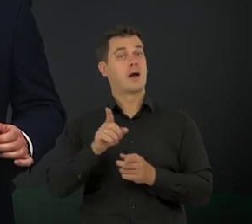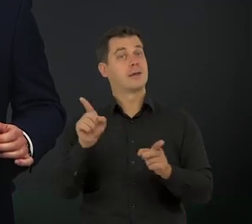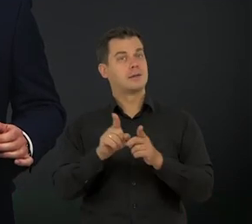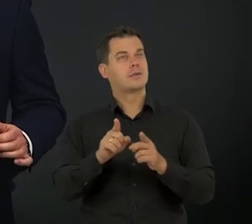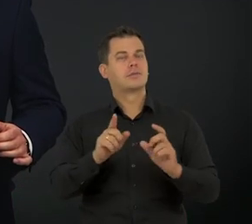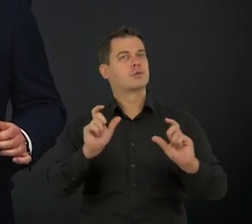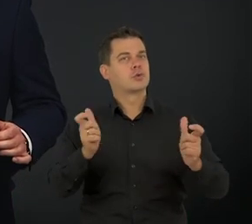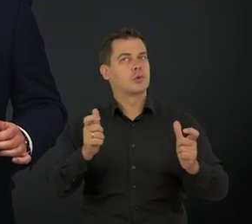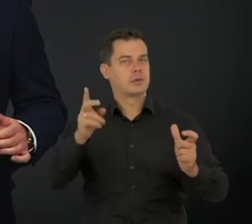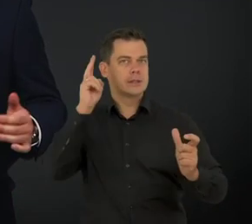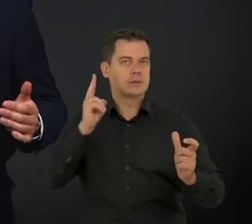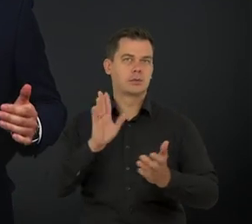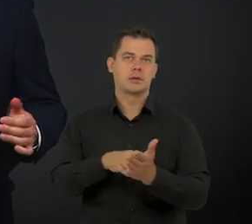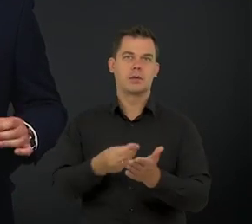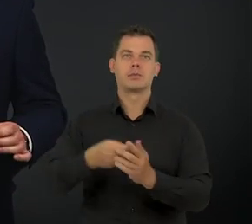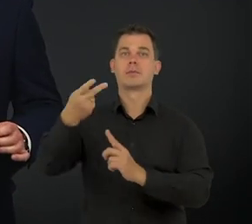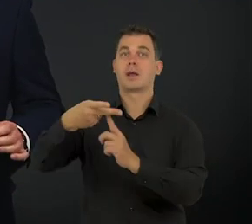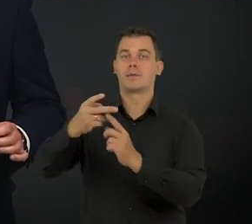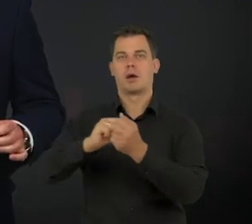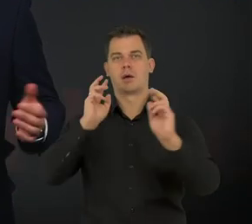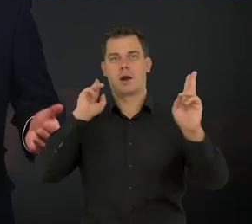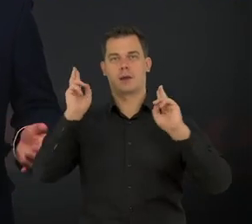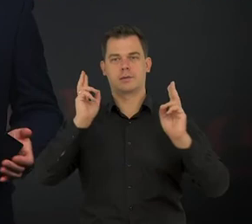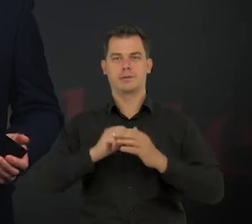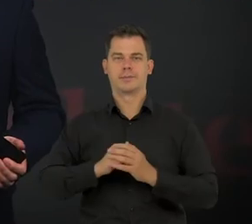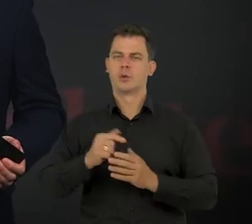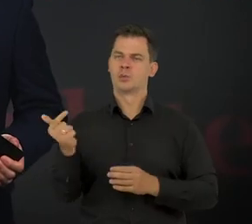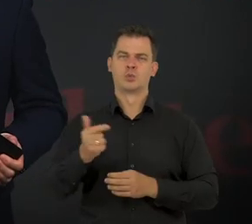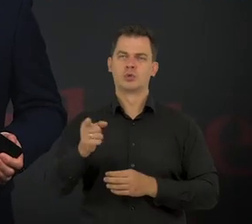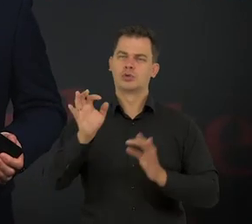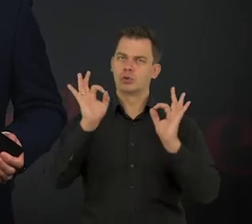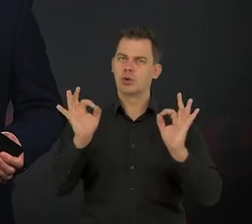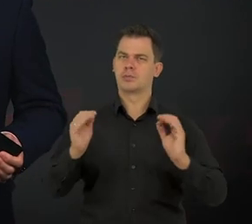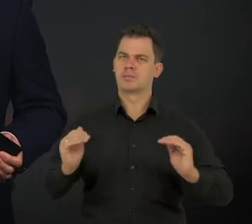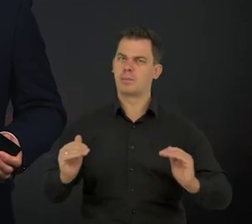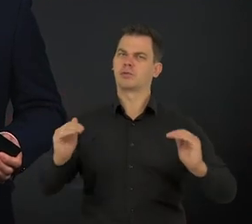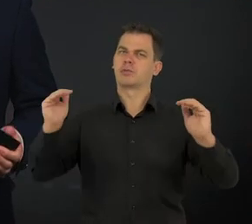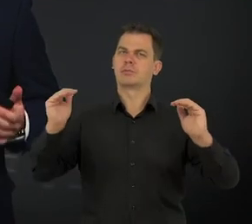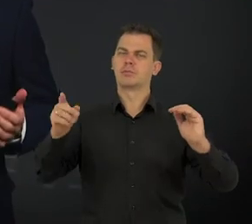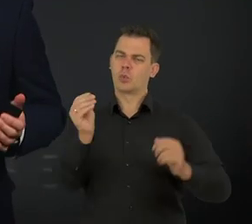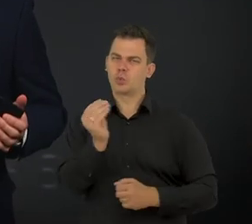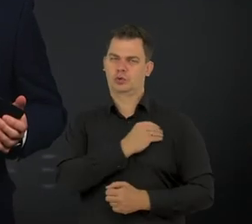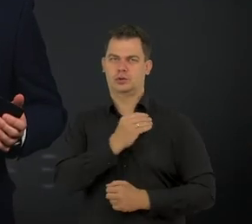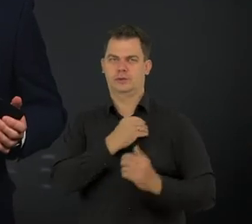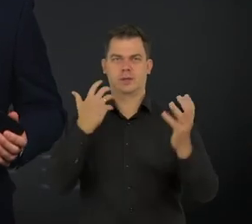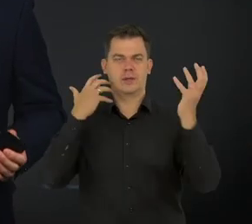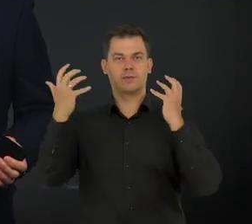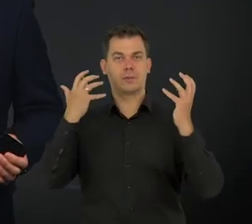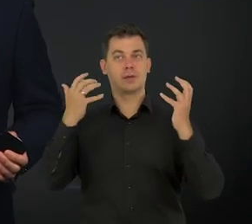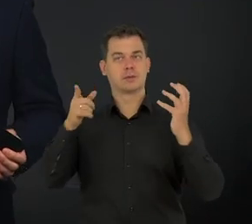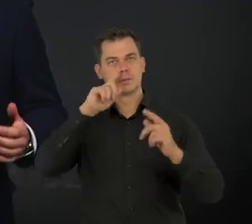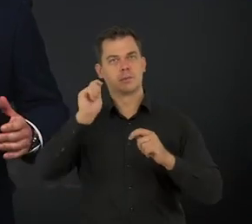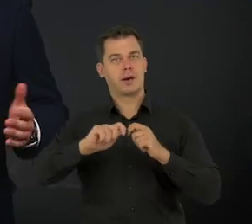społecznościowych, ale także instytucji takich jak telewizja czy radio. Te powinny wypracować pewne standardy